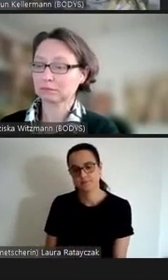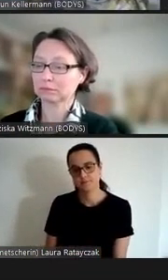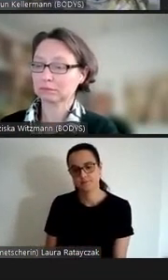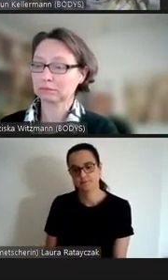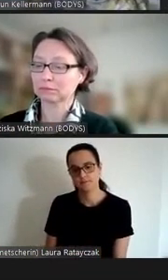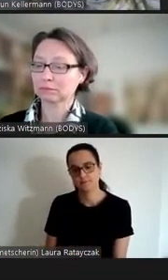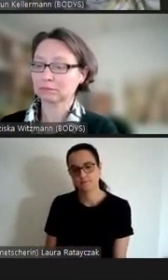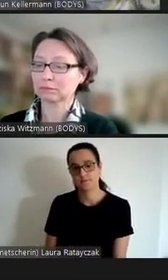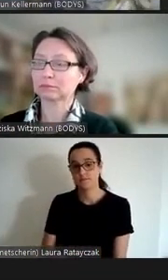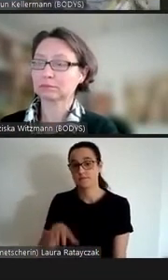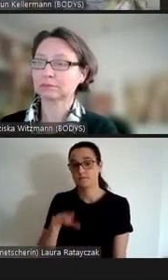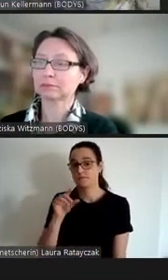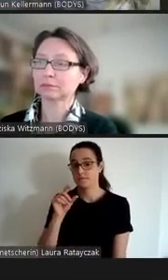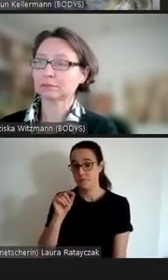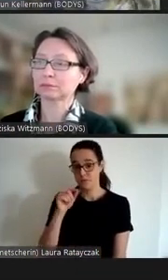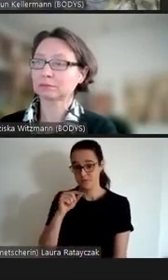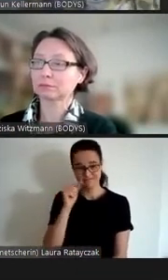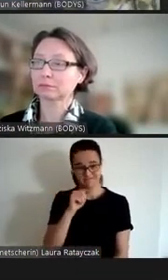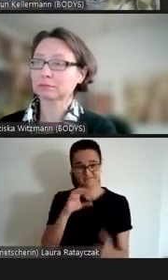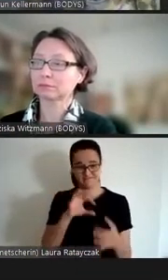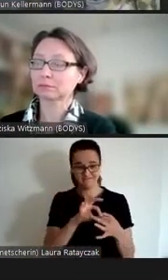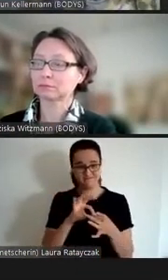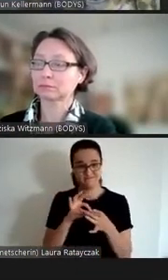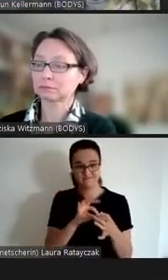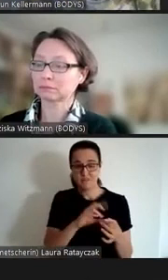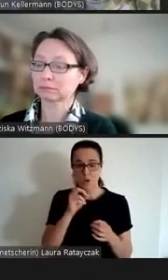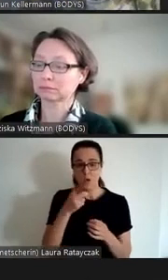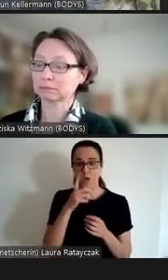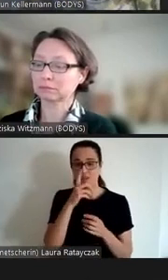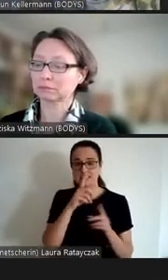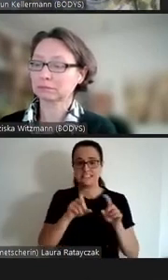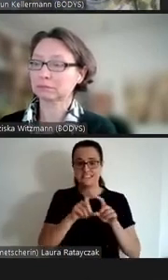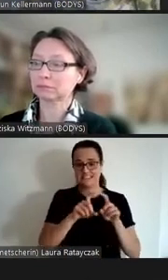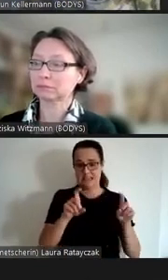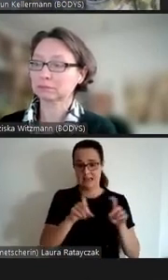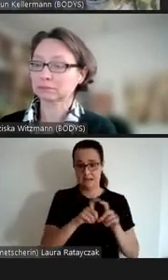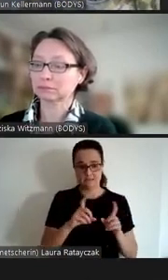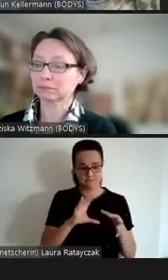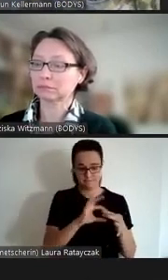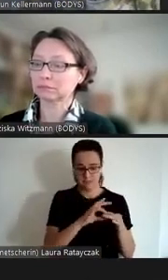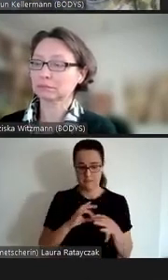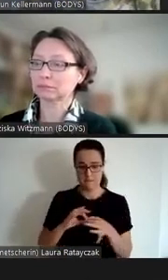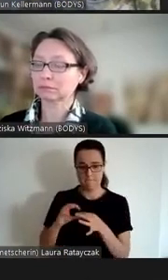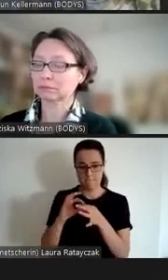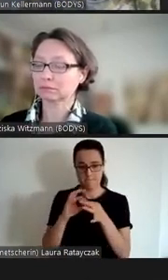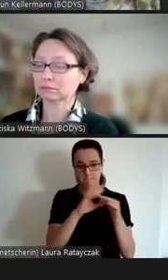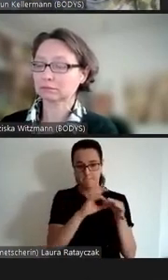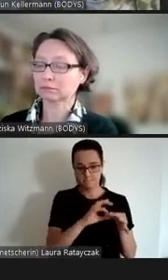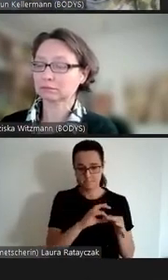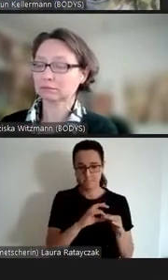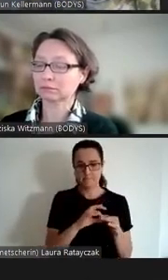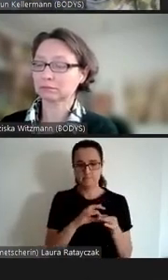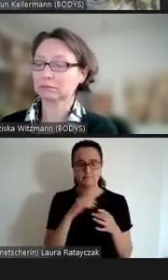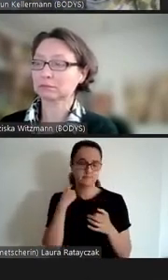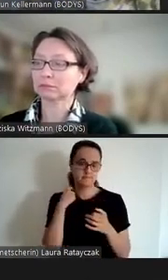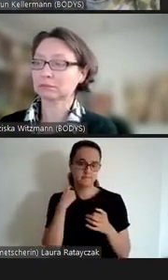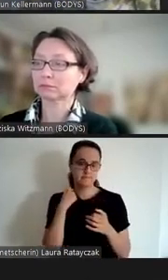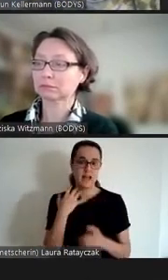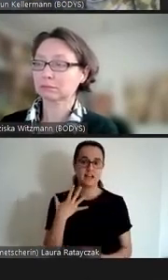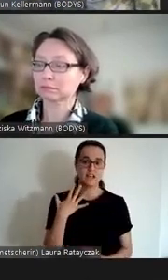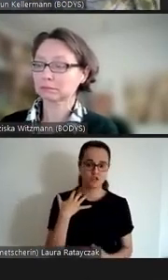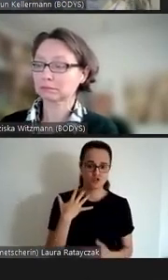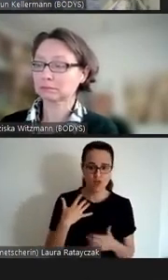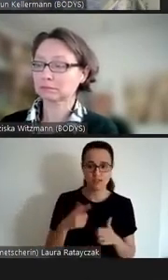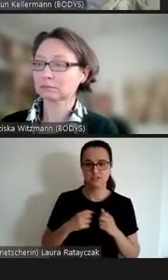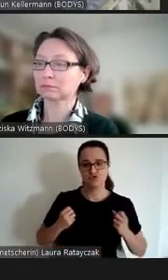haben wir eine enge Verschränkung von Fragen nach Geschlecht, Sex,